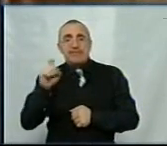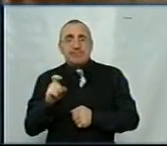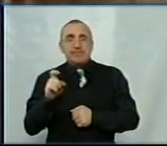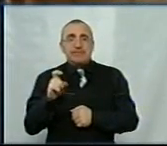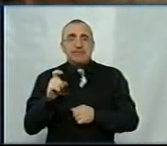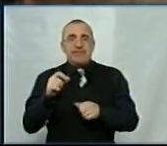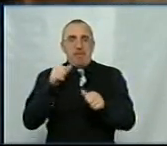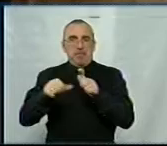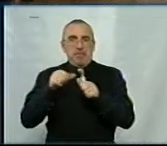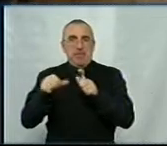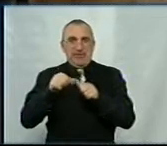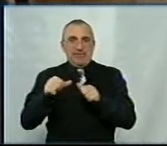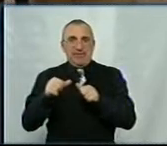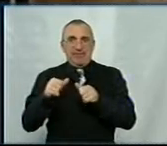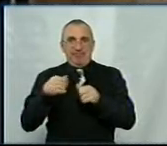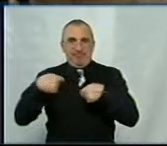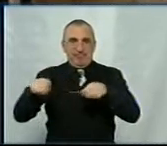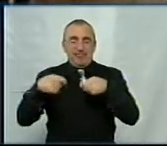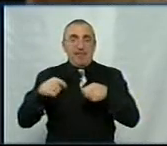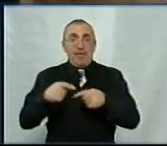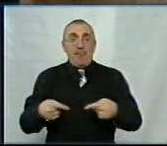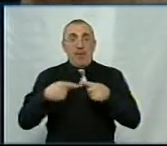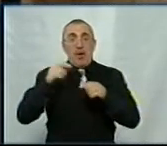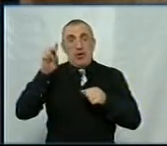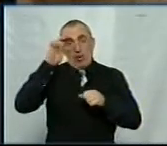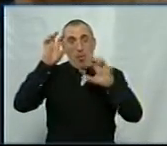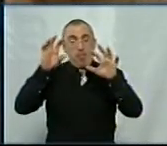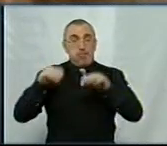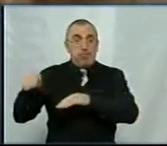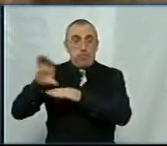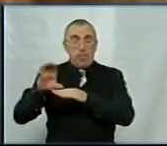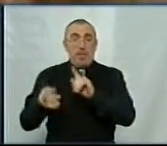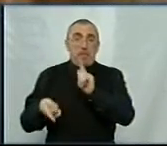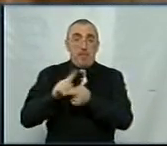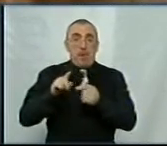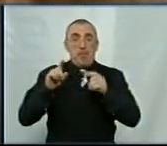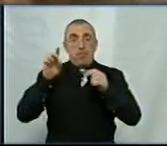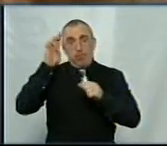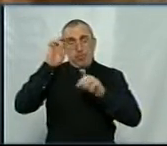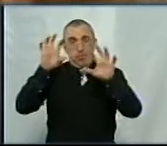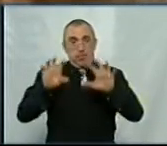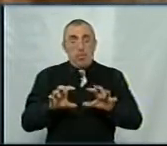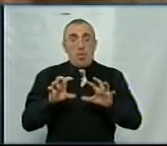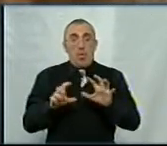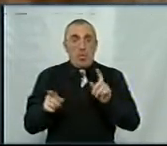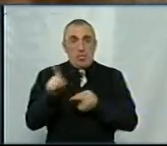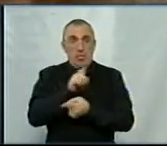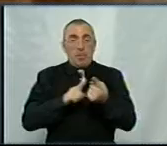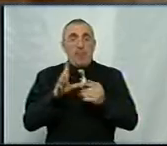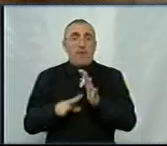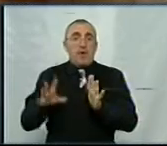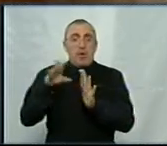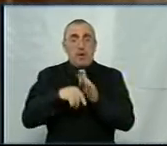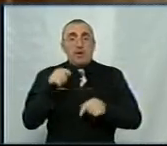пального. І тільки після прийняття відповідно державного бюджету, змін до бюджетного кодекса, були враховані те,